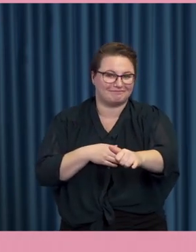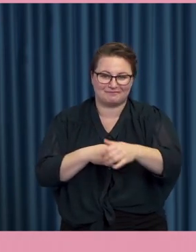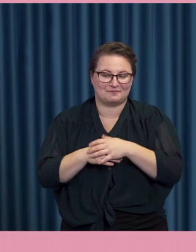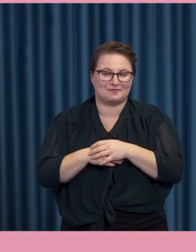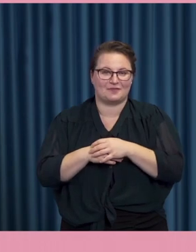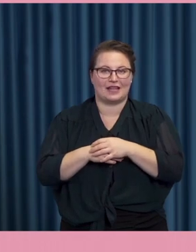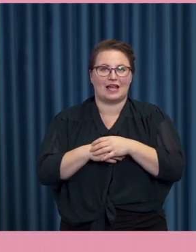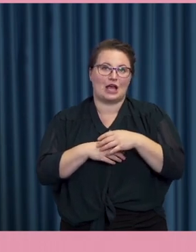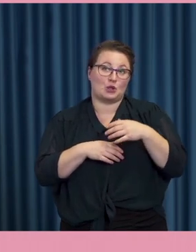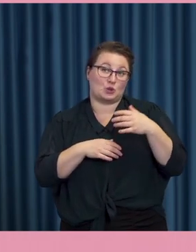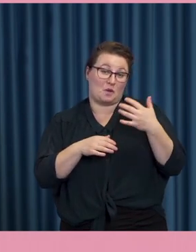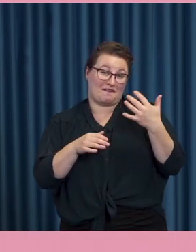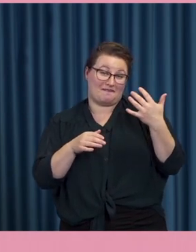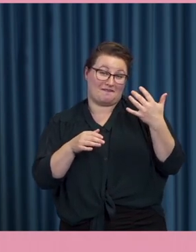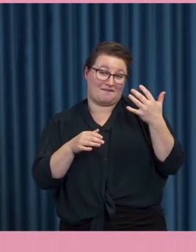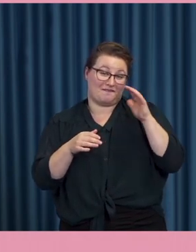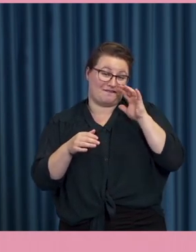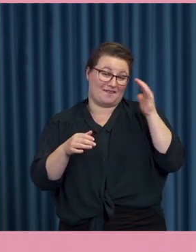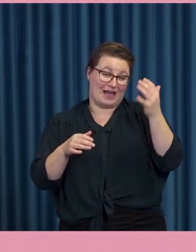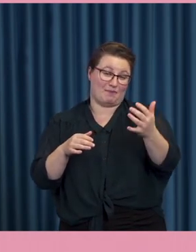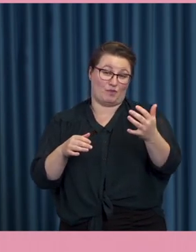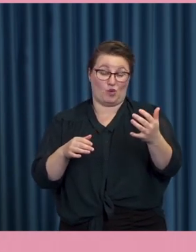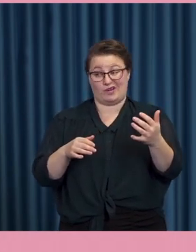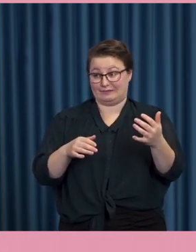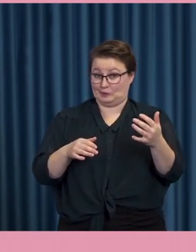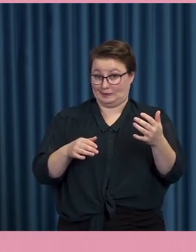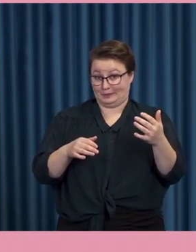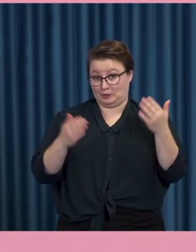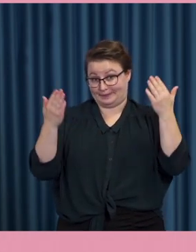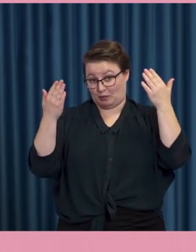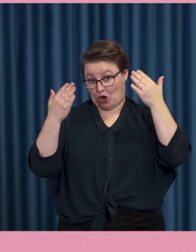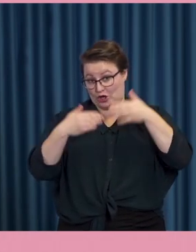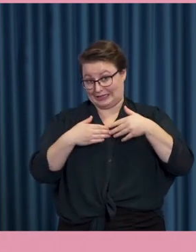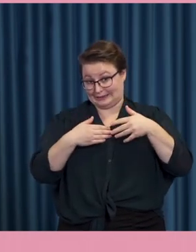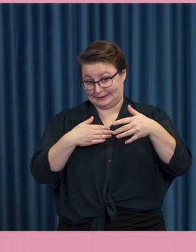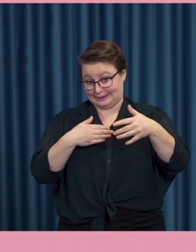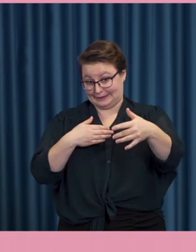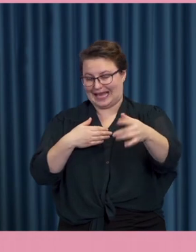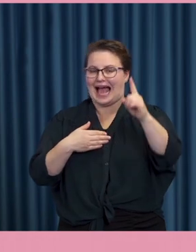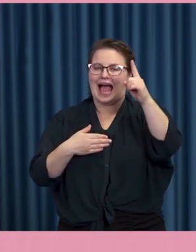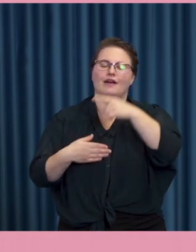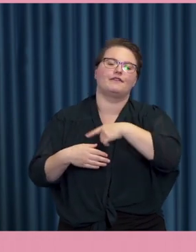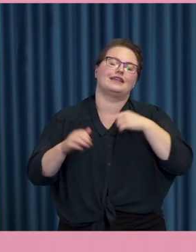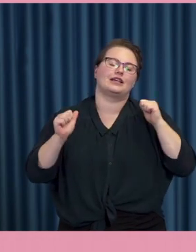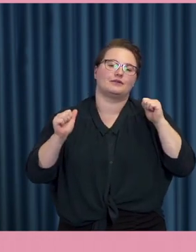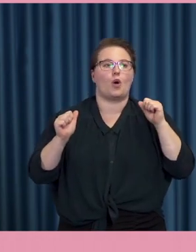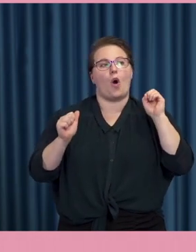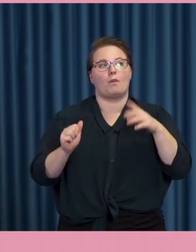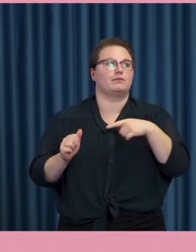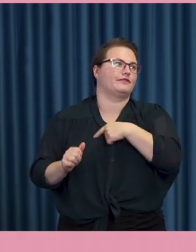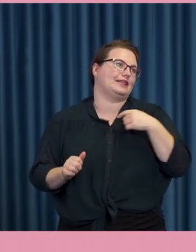De närmsta fem åren ser inte så jätteljusa ut när vi tittar på hur vi kommunicerar. Om vi inte gör någonting nu allihopa.